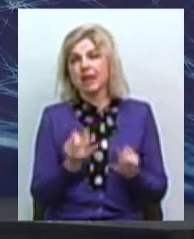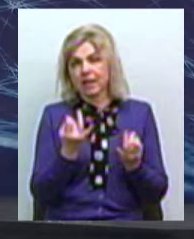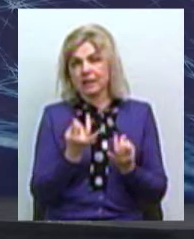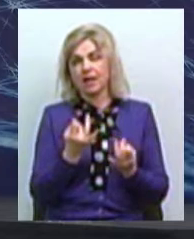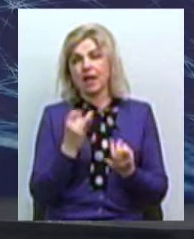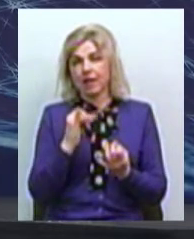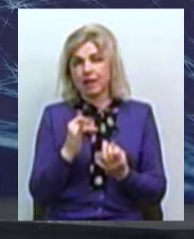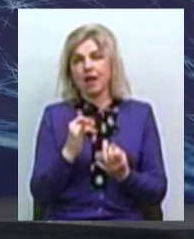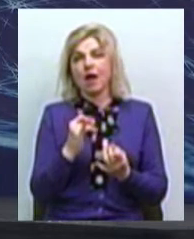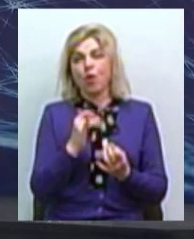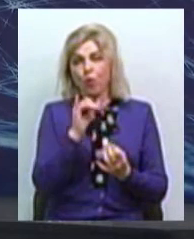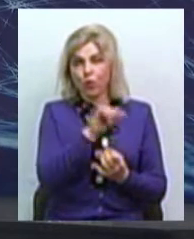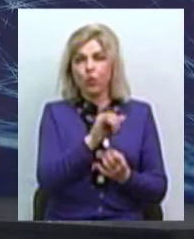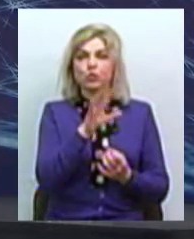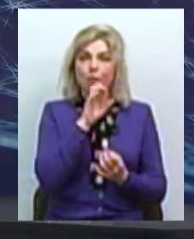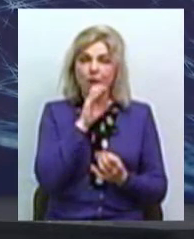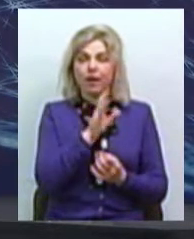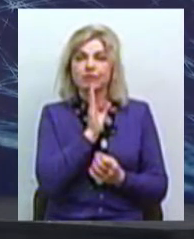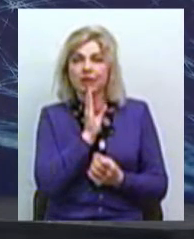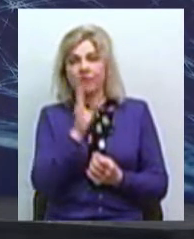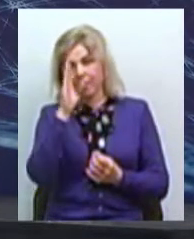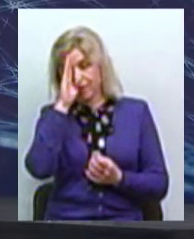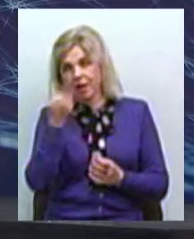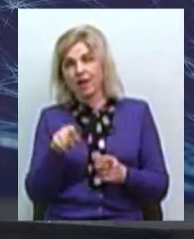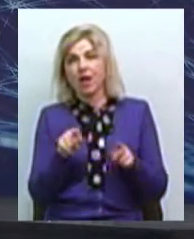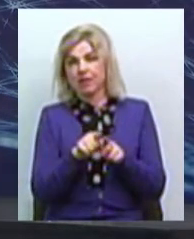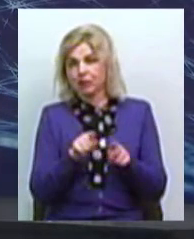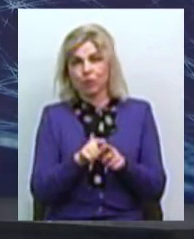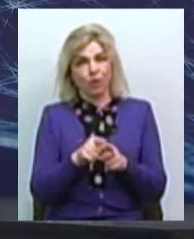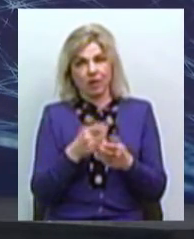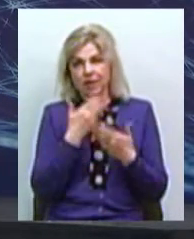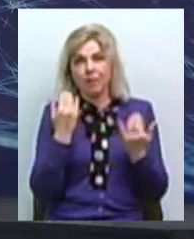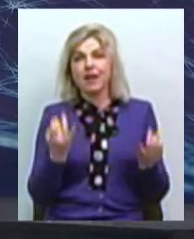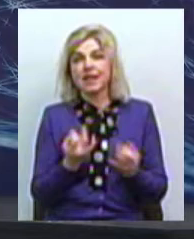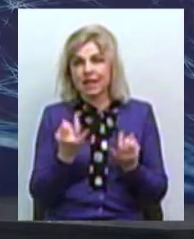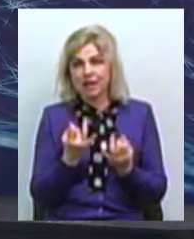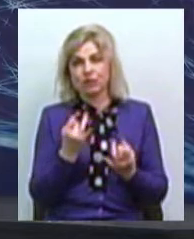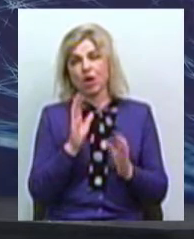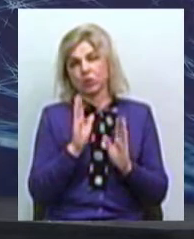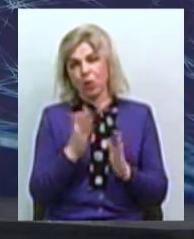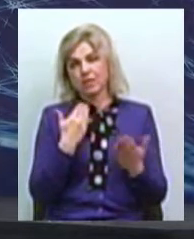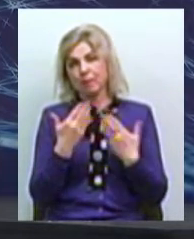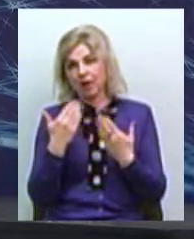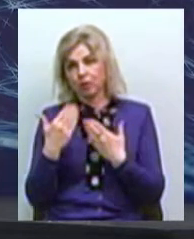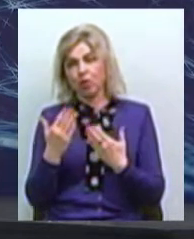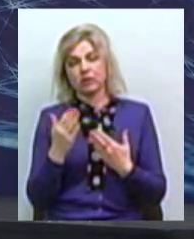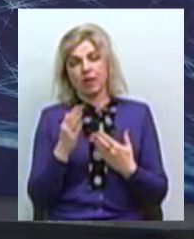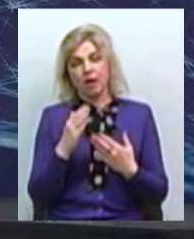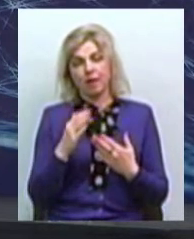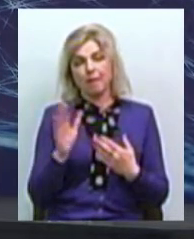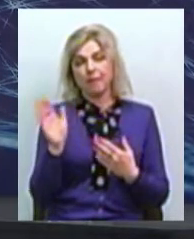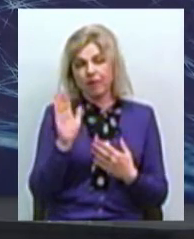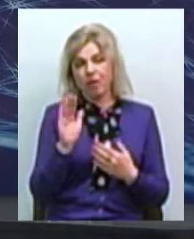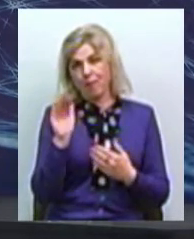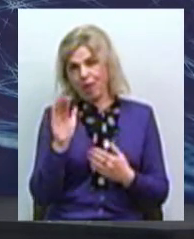самки, і в самцях фактично немає інтересу, тому що він так само кастрований, то вже тоді в них є тільки спілкування у форматі «Привіт, пока